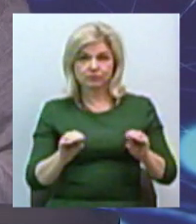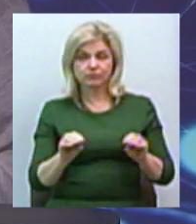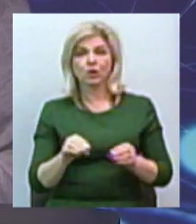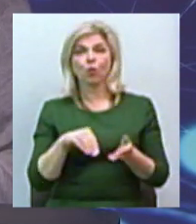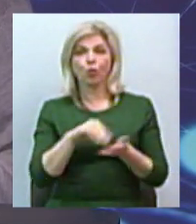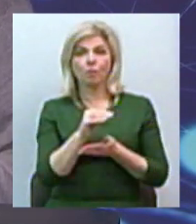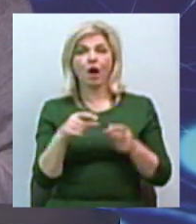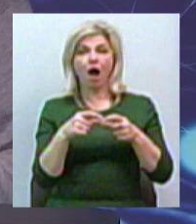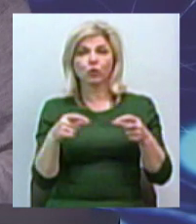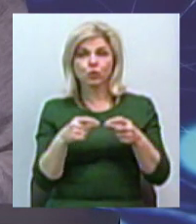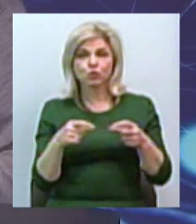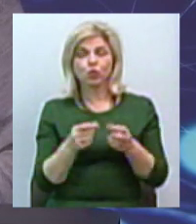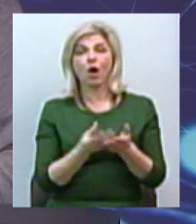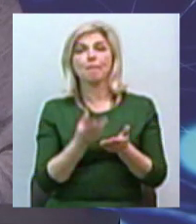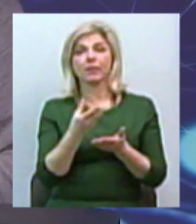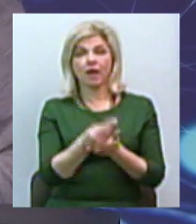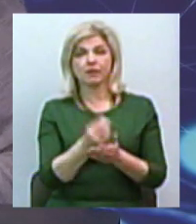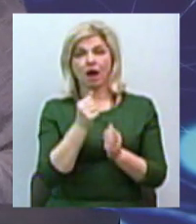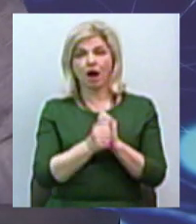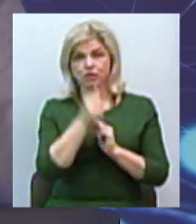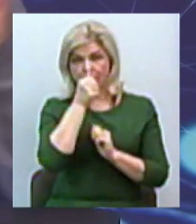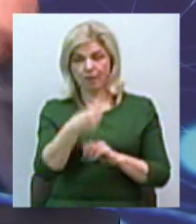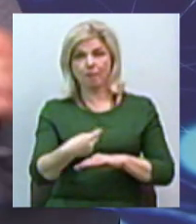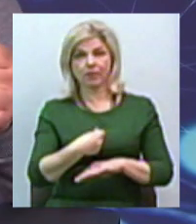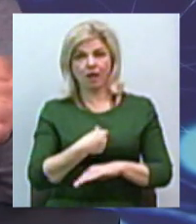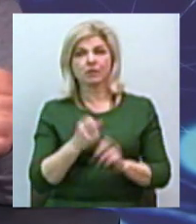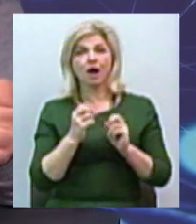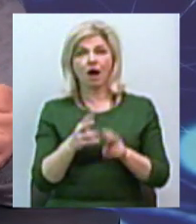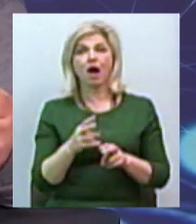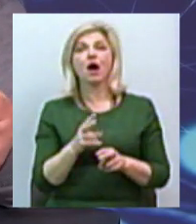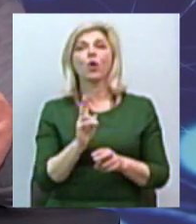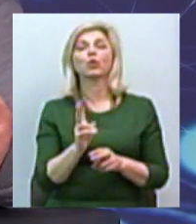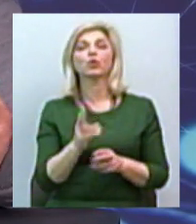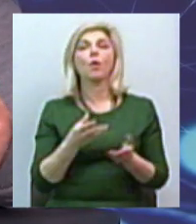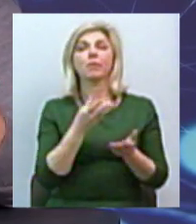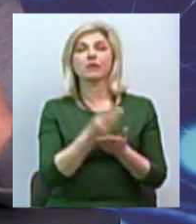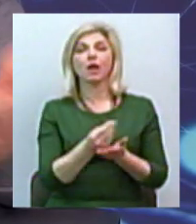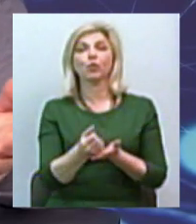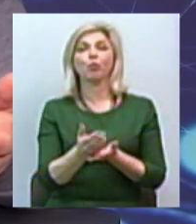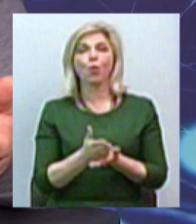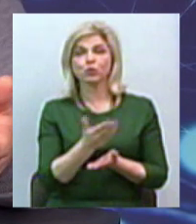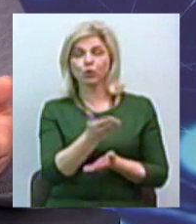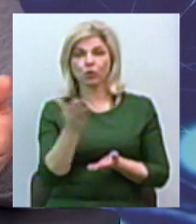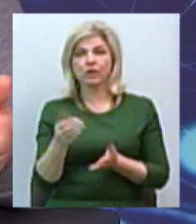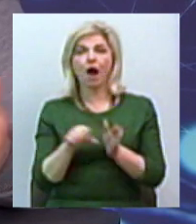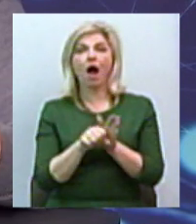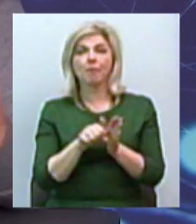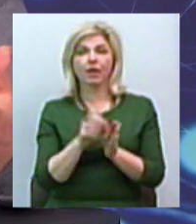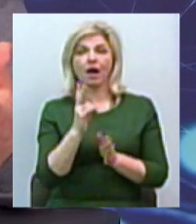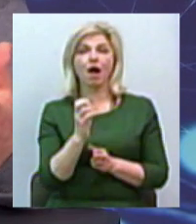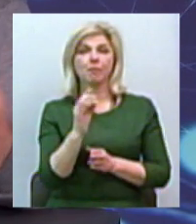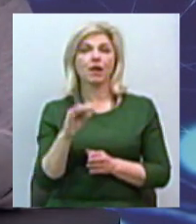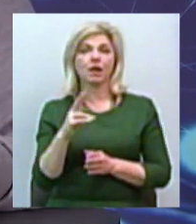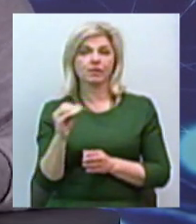карточку, платіть нам щомісячну обонплату, як це платять ті, хто бере послуги кабельного телебачення чи